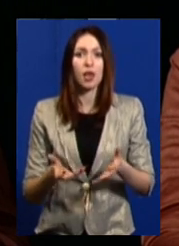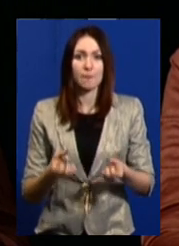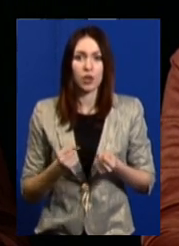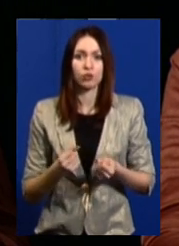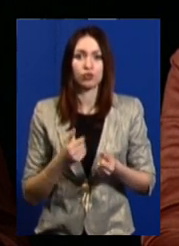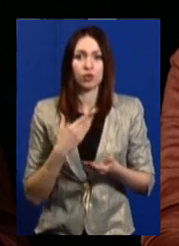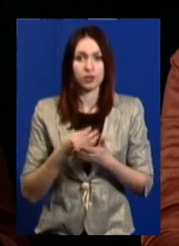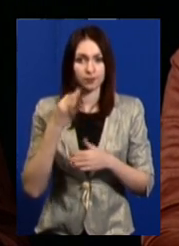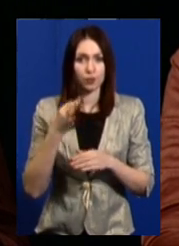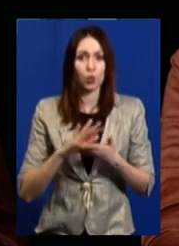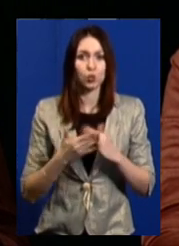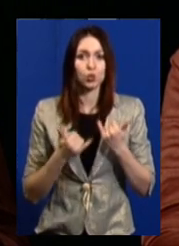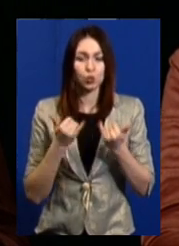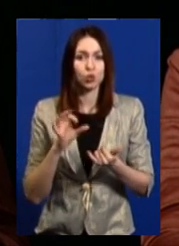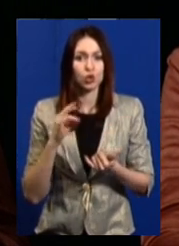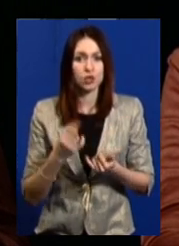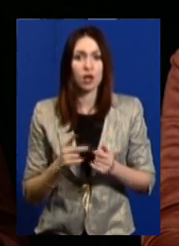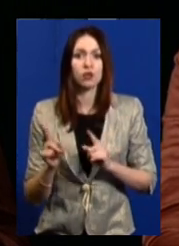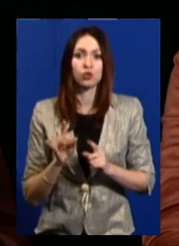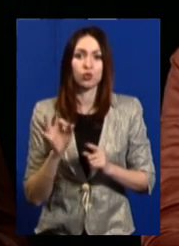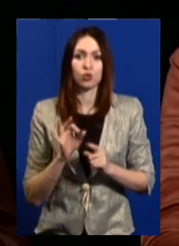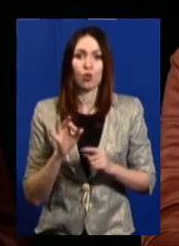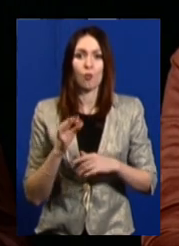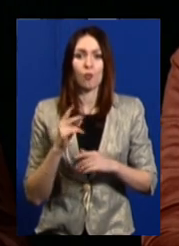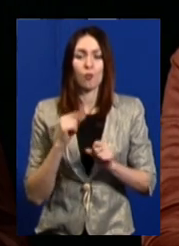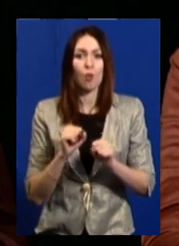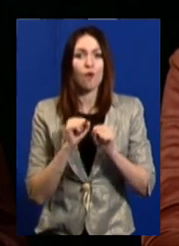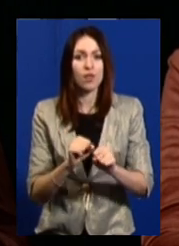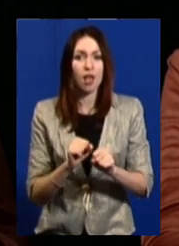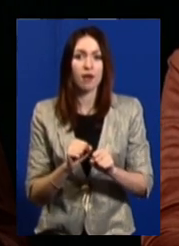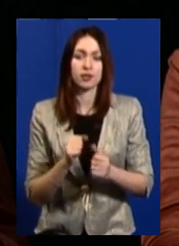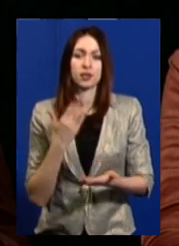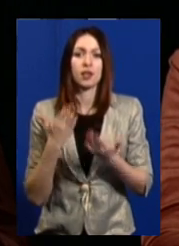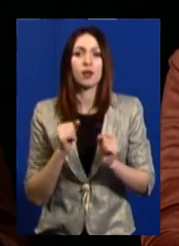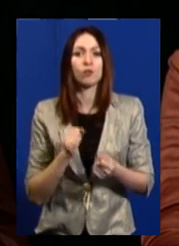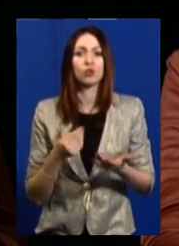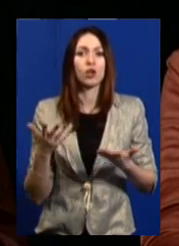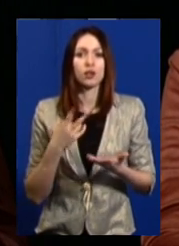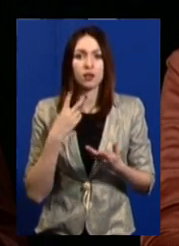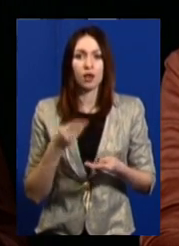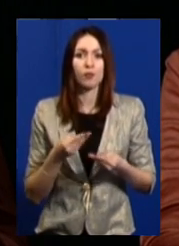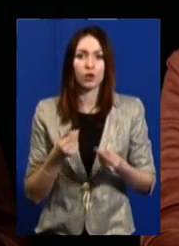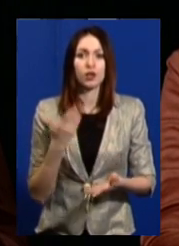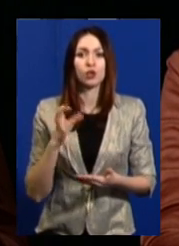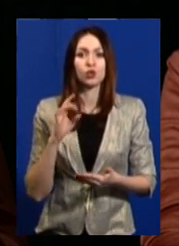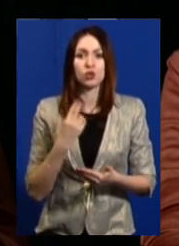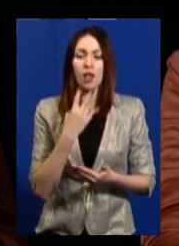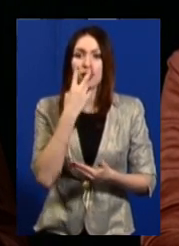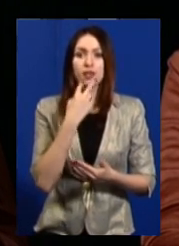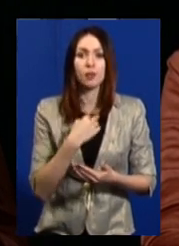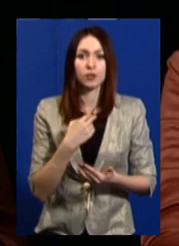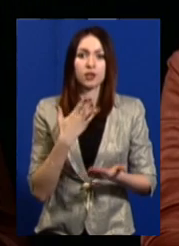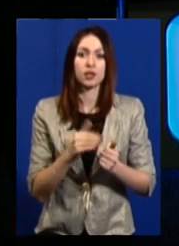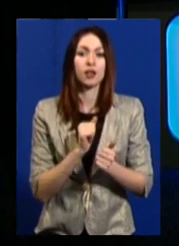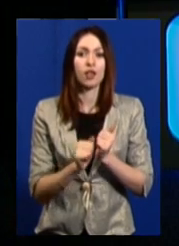своєчасні послуги соціальні щодо профілактики, може, якихось проявів або соціальної адаптації. Бо